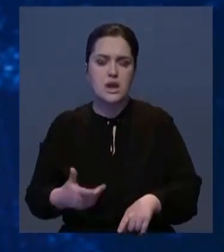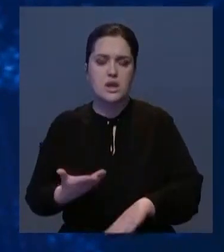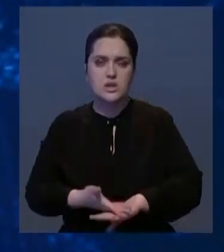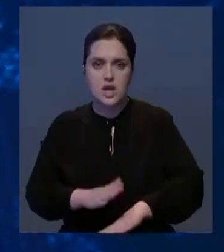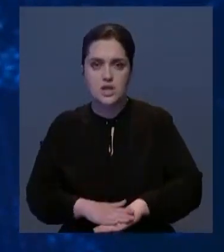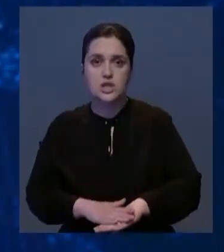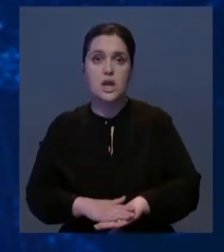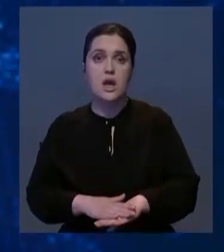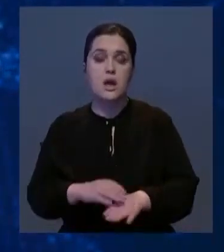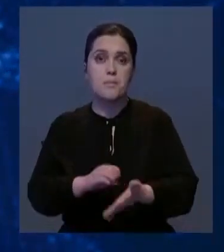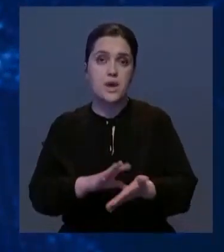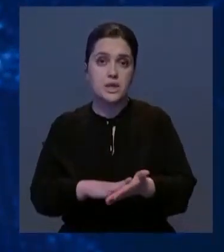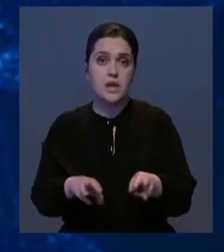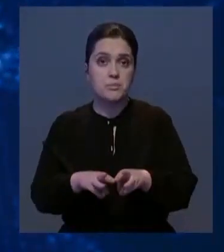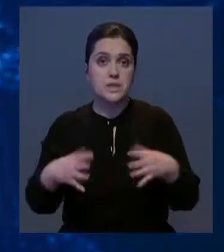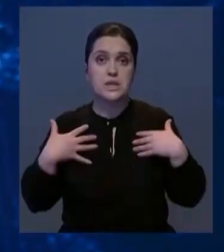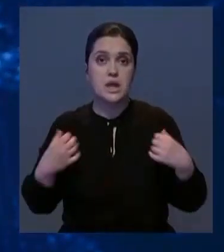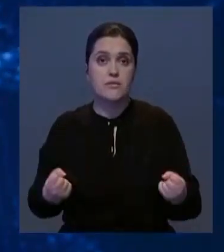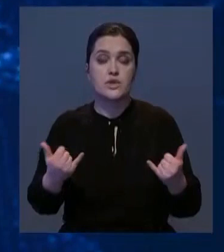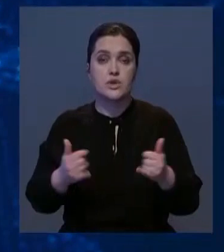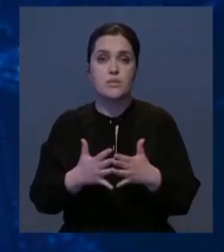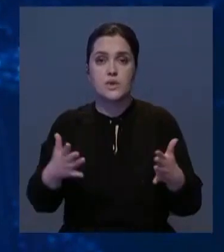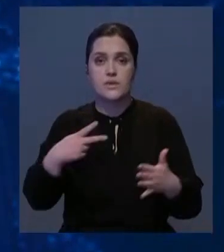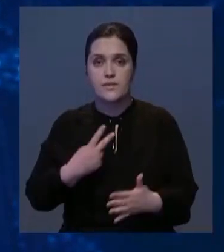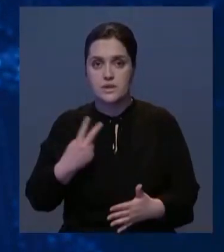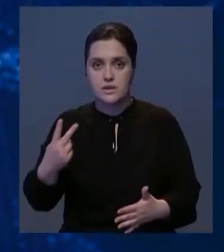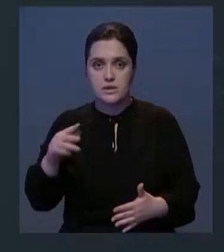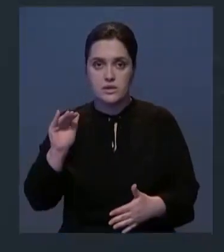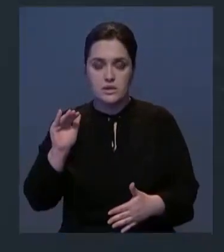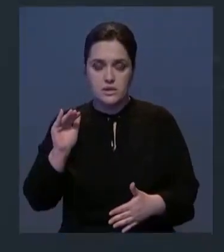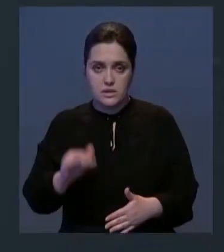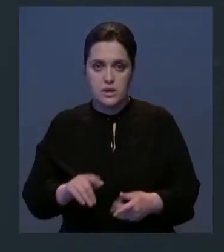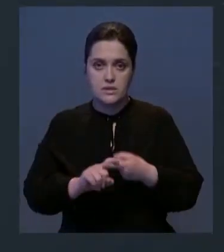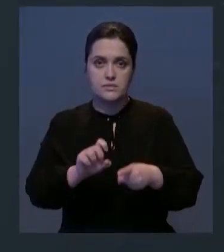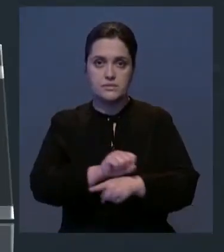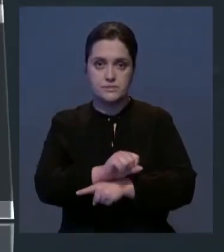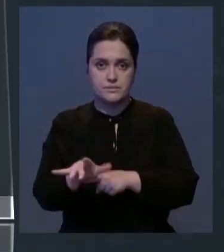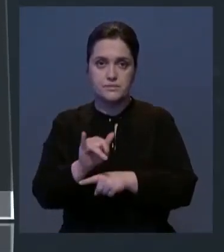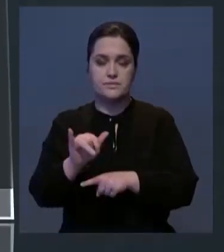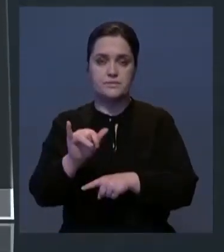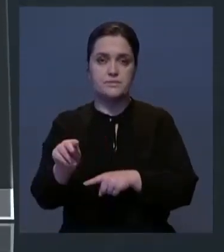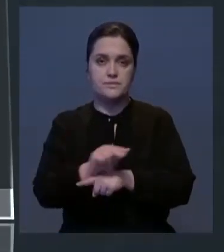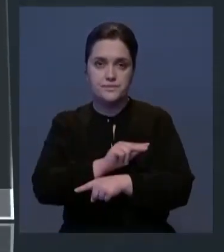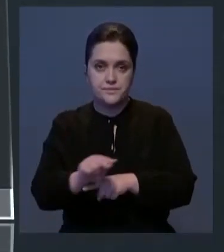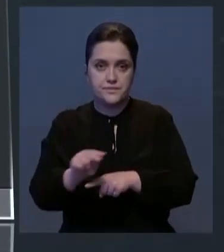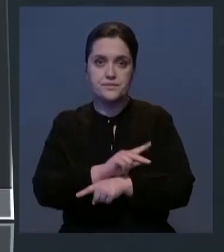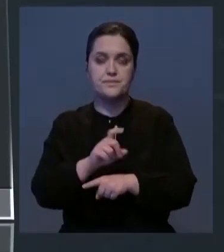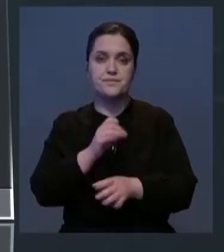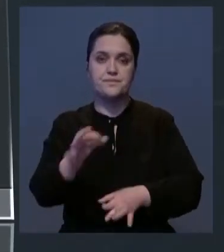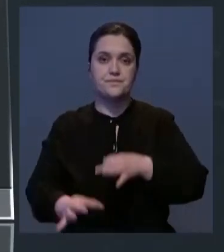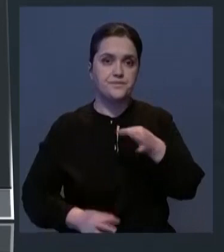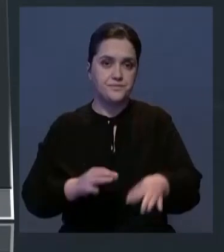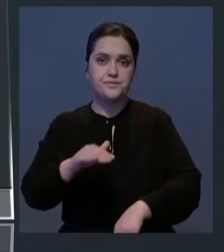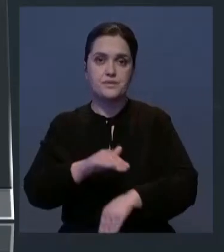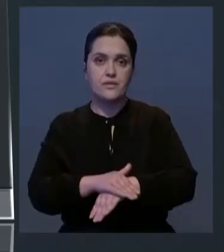тяжести. По данным Минздрава, в настоящее время больше 22 тысяч ковидных больных продолжают лечение. Тем временем, только за последние